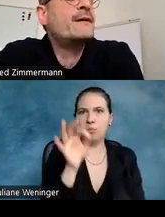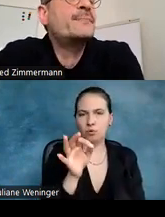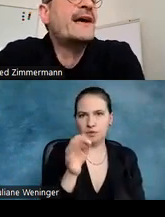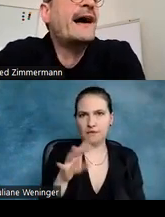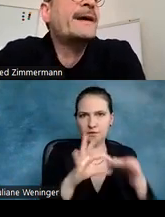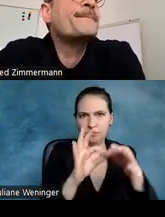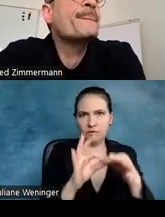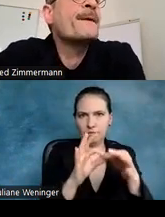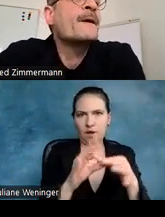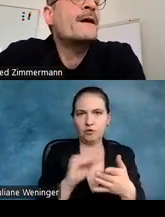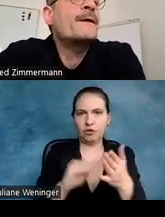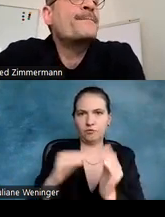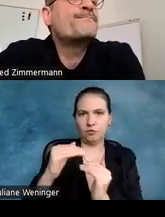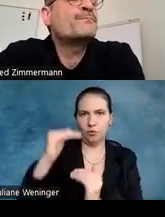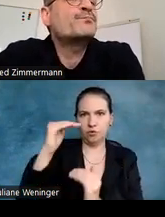betragen.